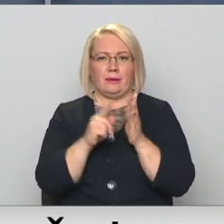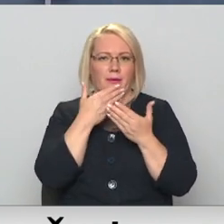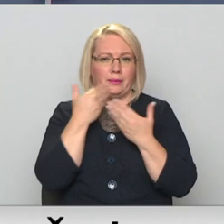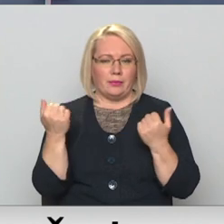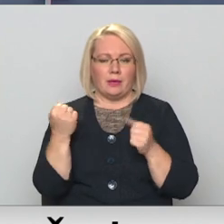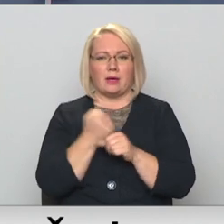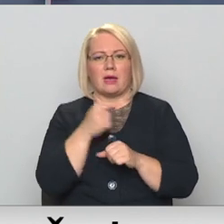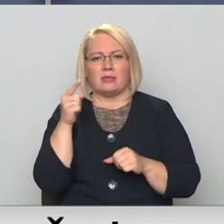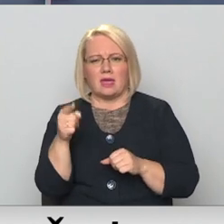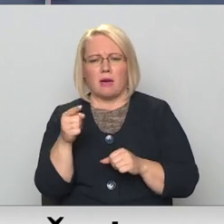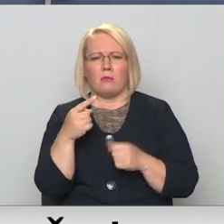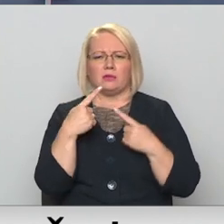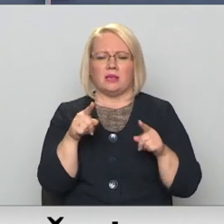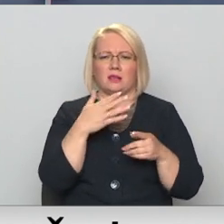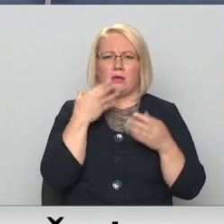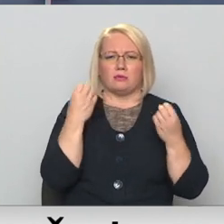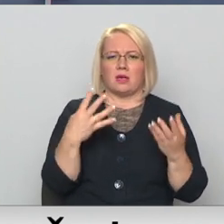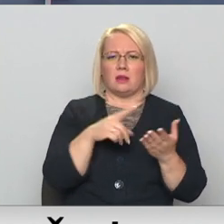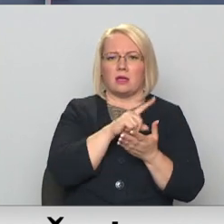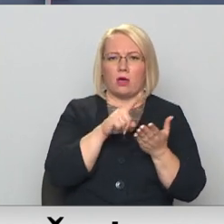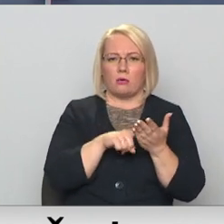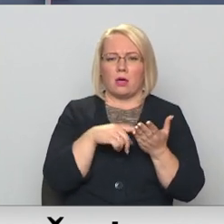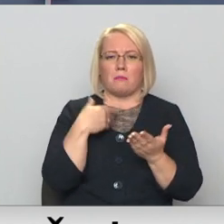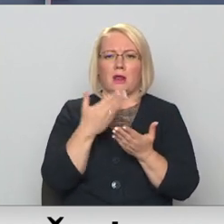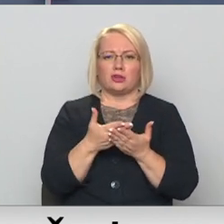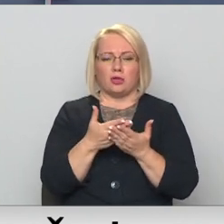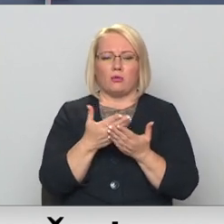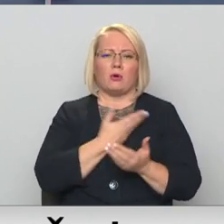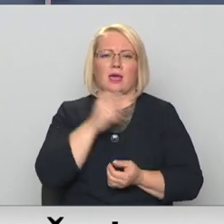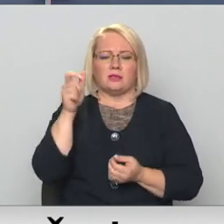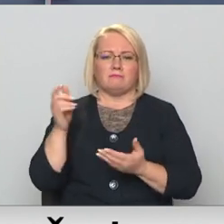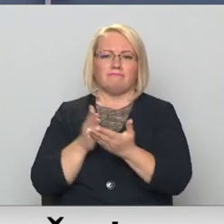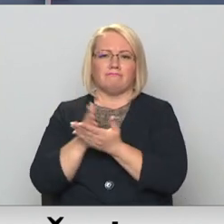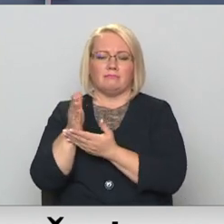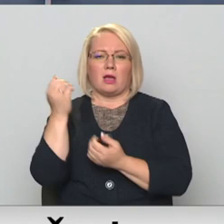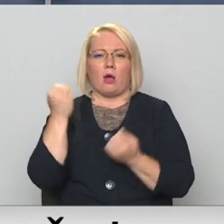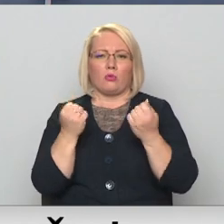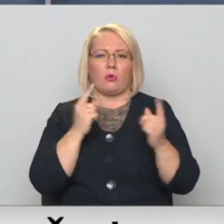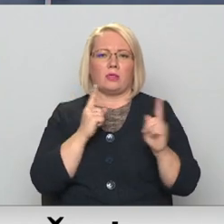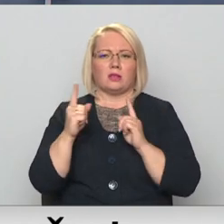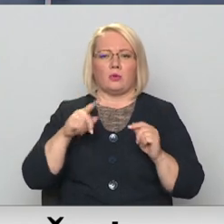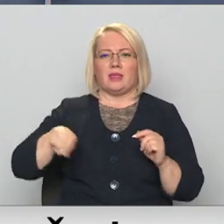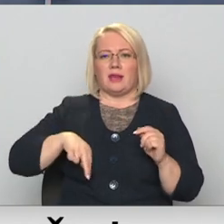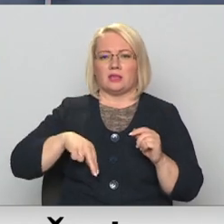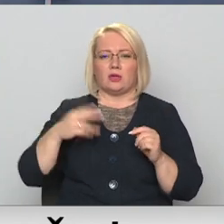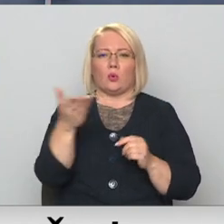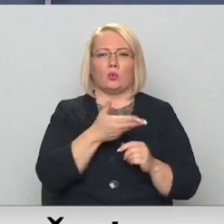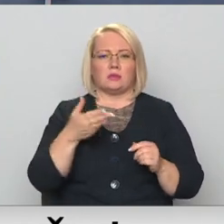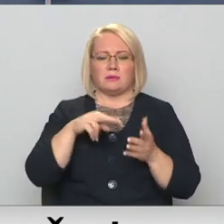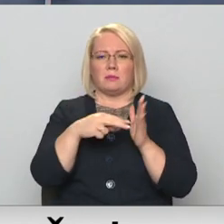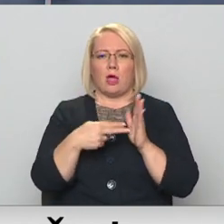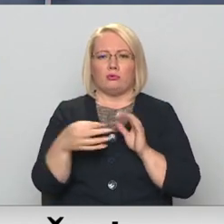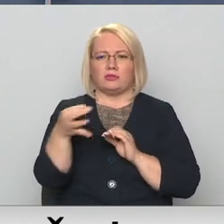šo, gan citiem neskaidriem jautājumiem un priekšlikumiem iedzīvotāji vērsušies arī autotransporta direkcijā un kur zemes plānošanas